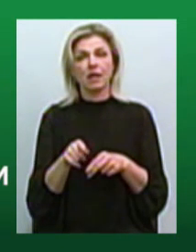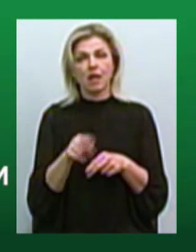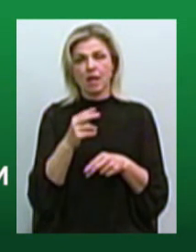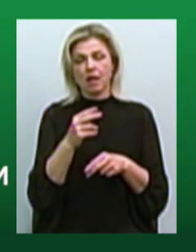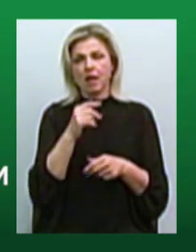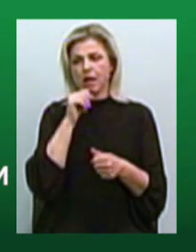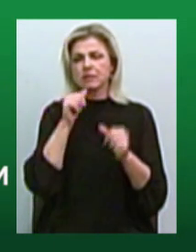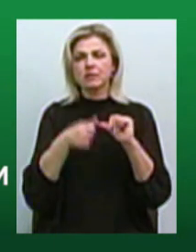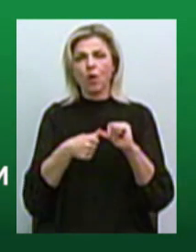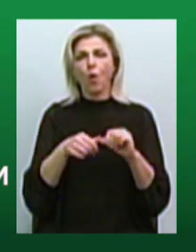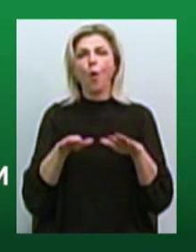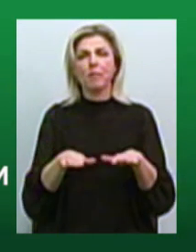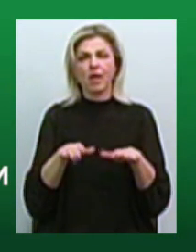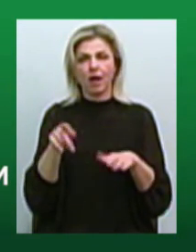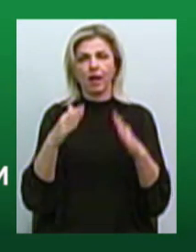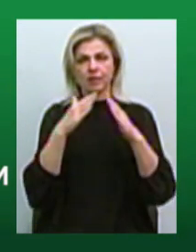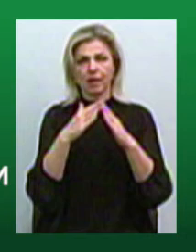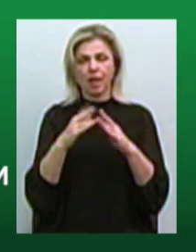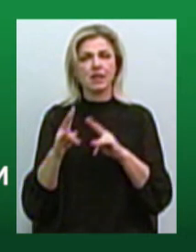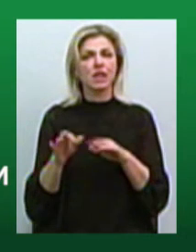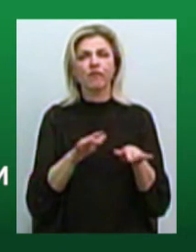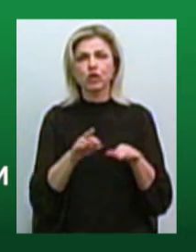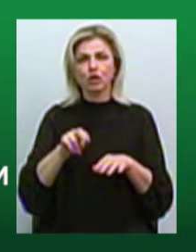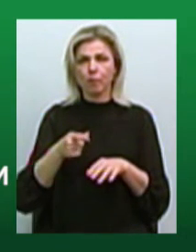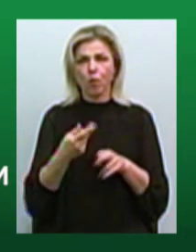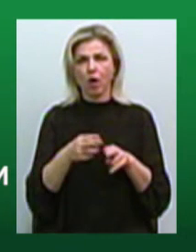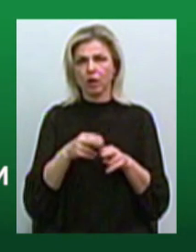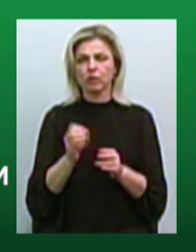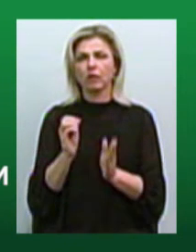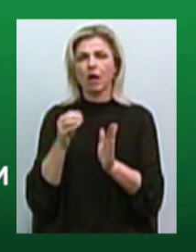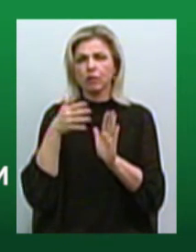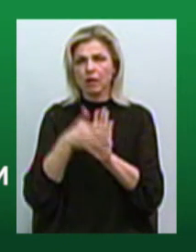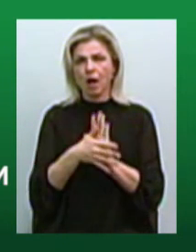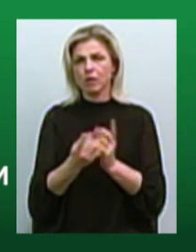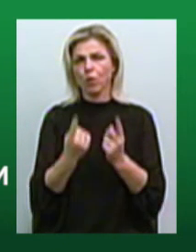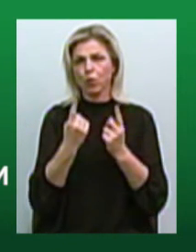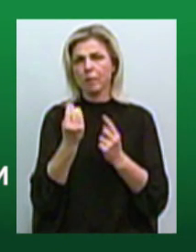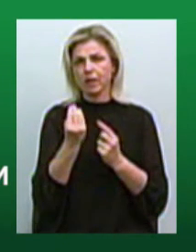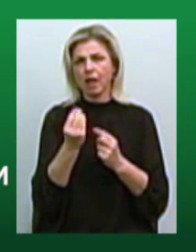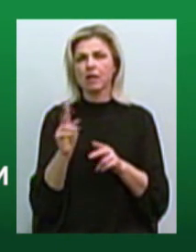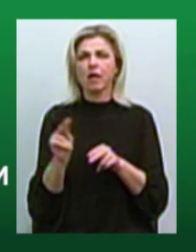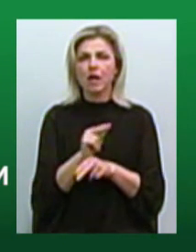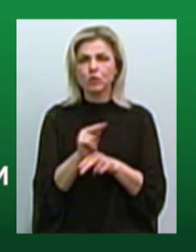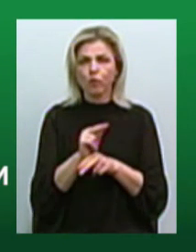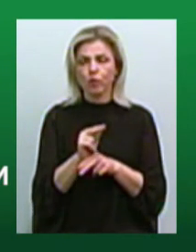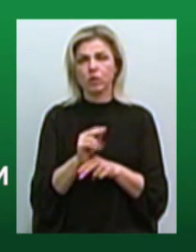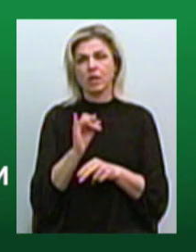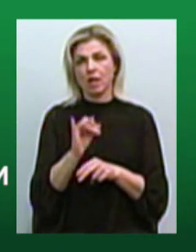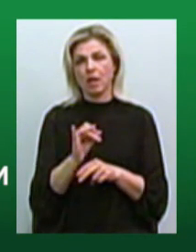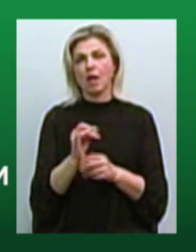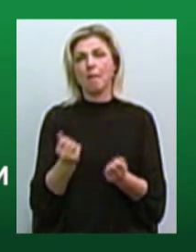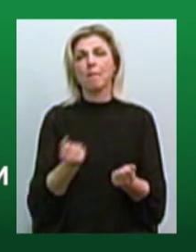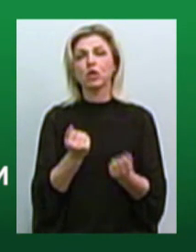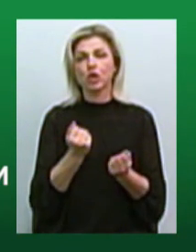об'єкти, тобто це об'єкти нерухомості, в які вкладаються великі кошти, реставруються, підтримуються,